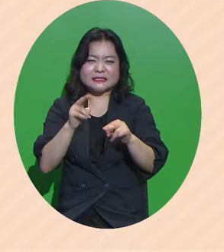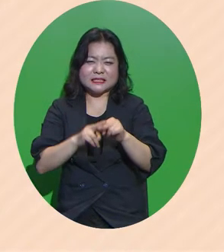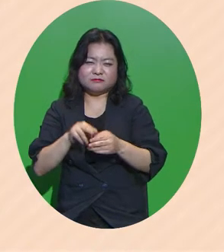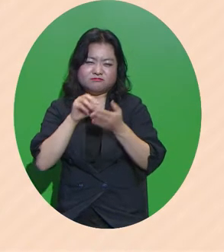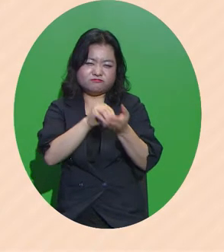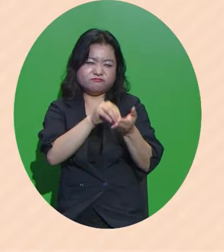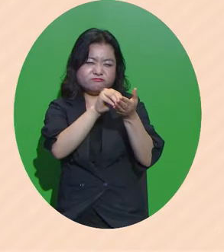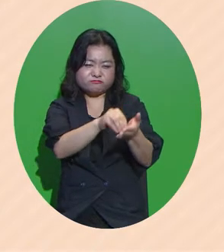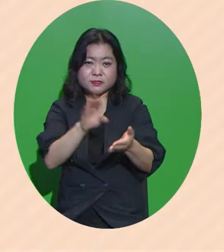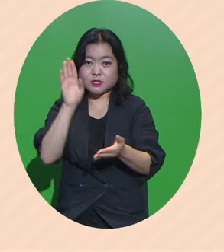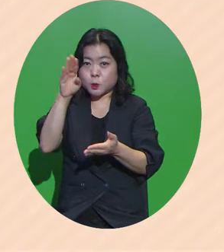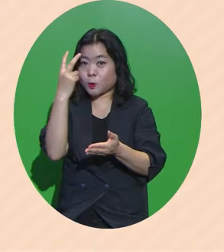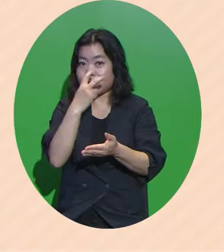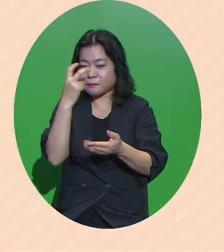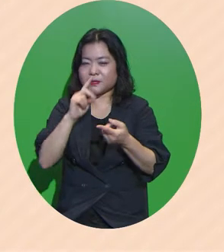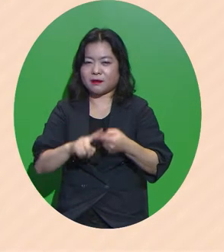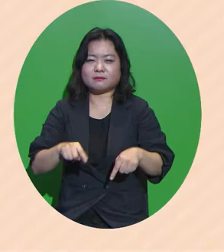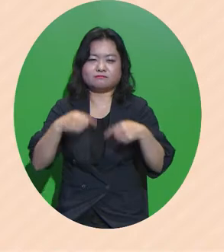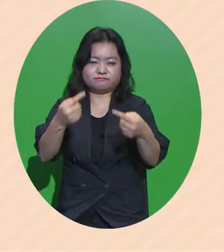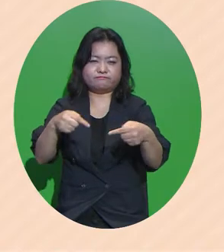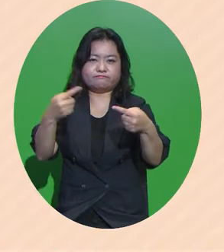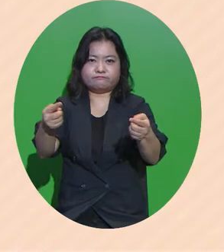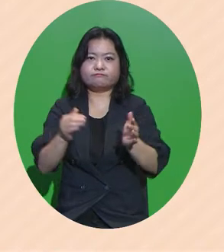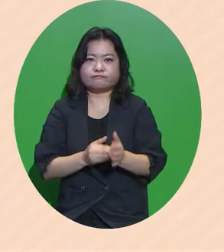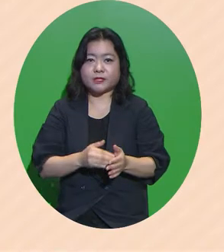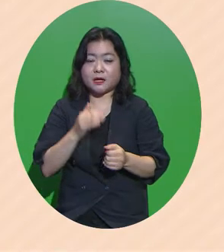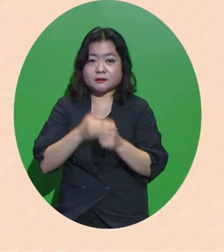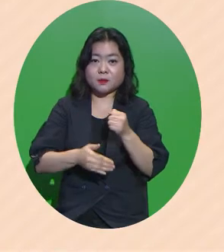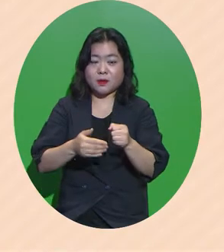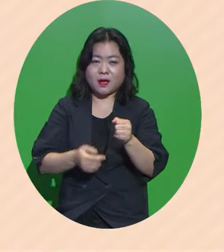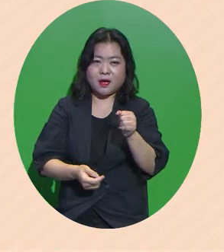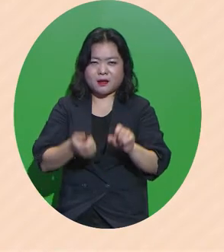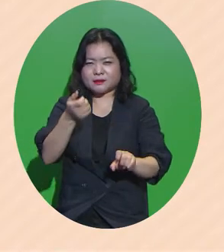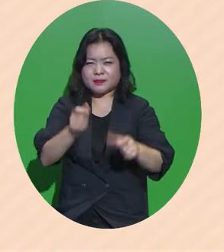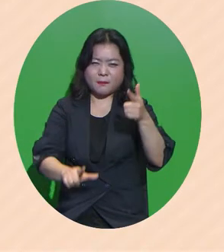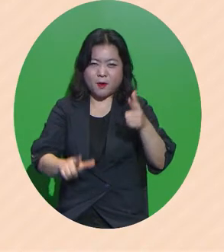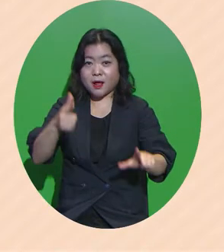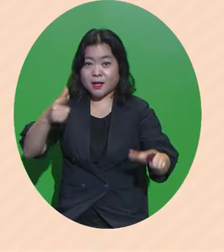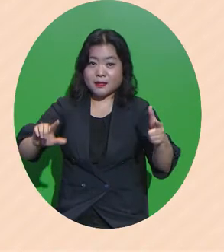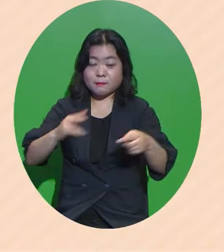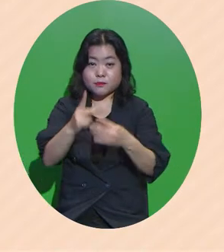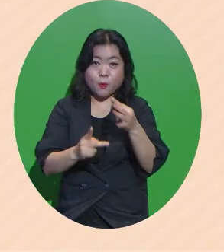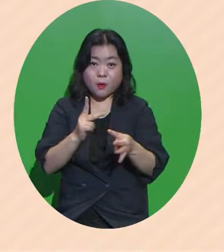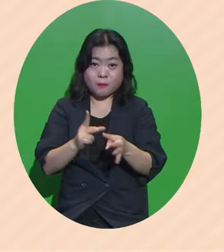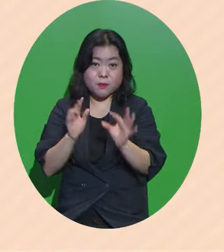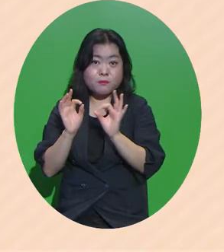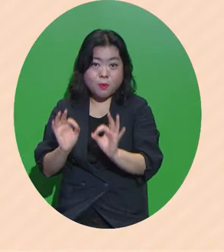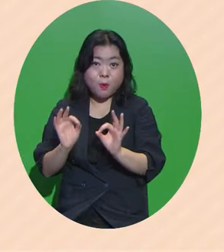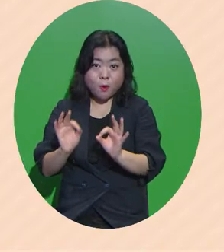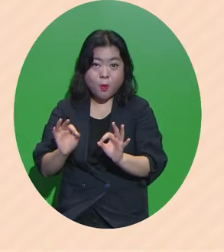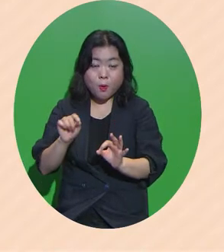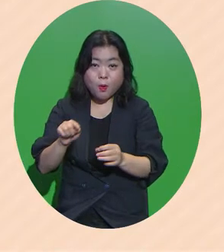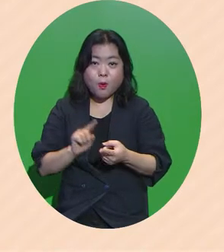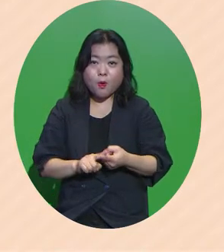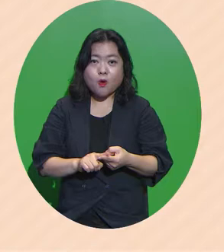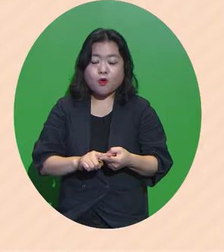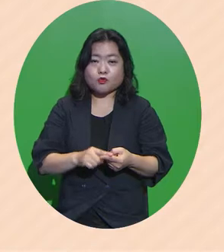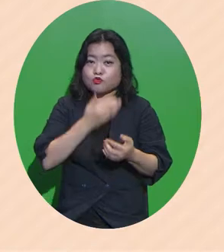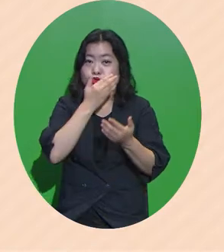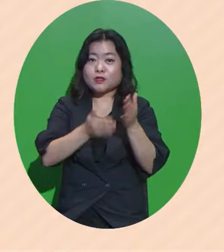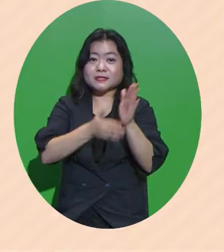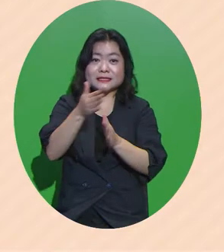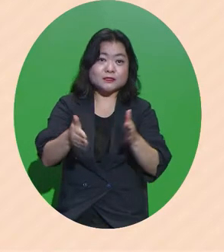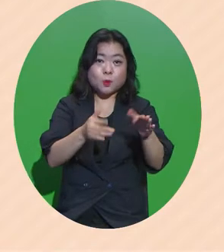진로 탐색 등에 참여하였습니다 대구의 차별화된 프로그램을 보고 주요 시도,